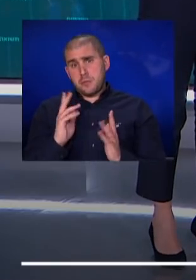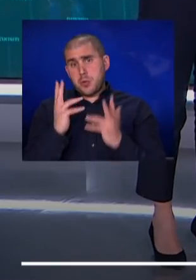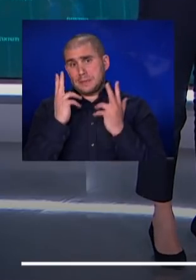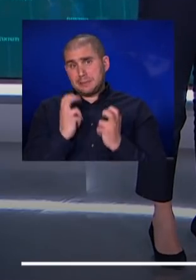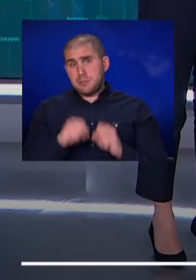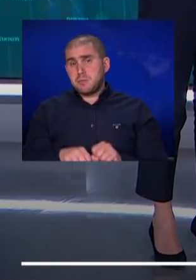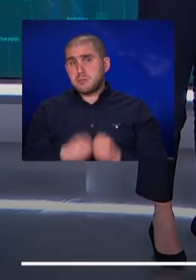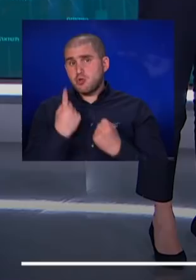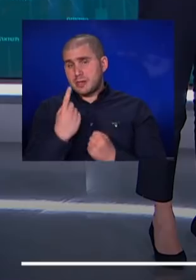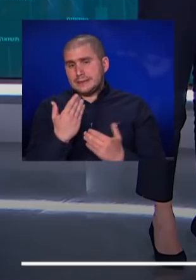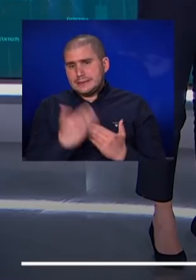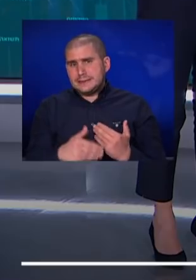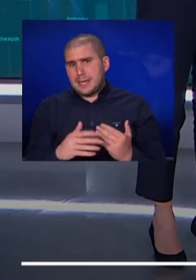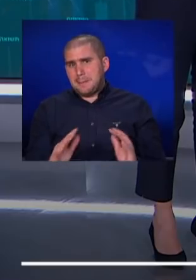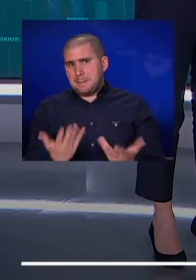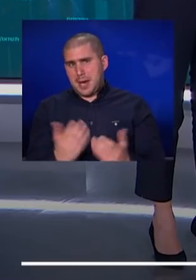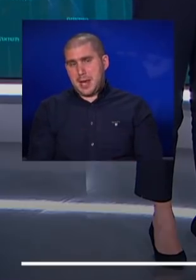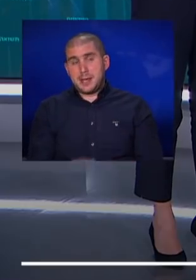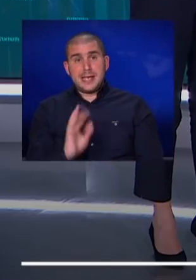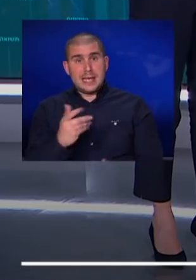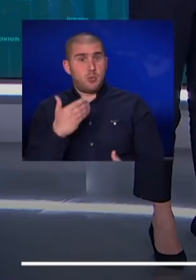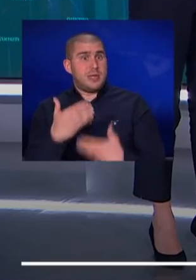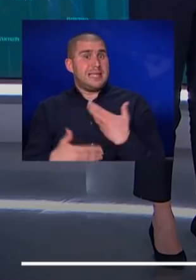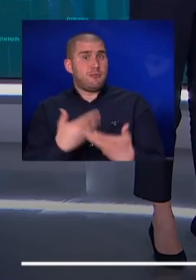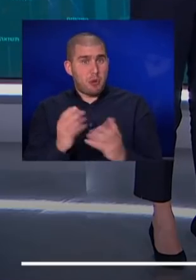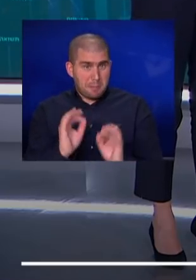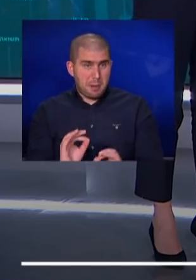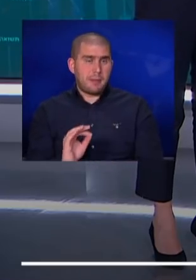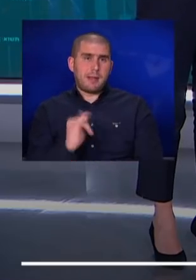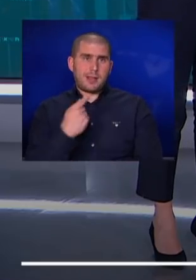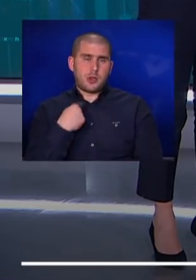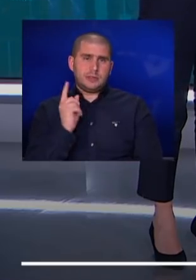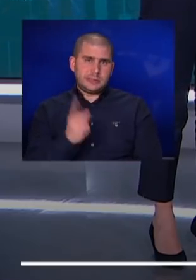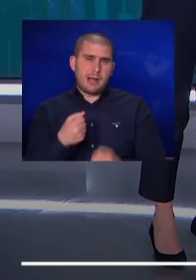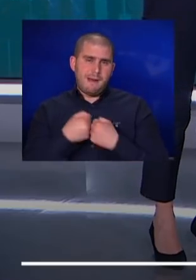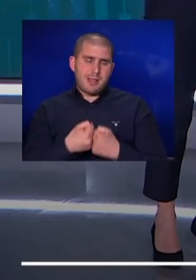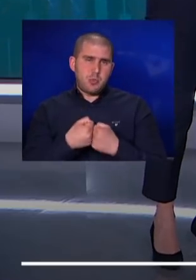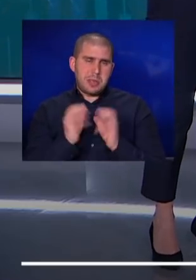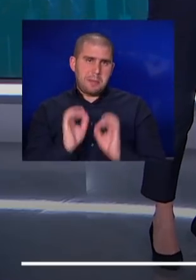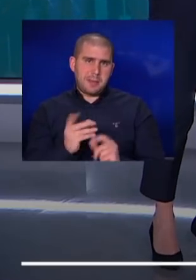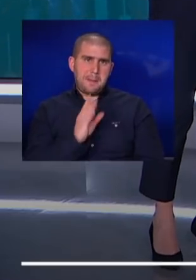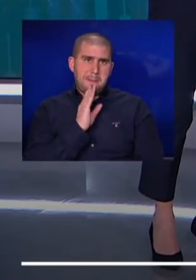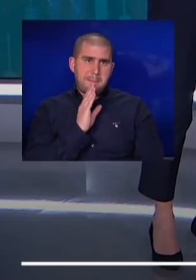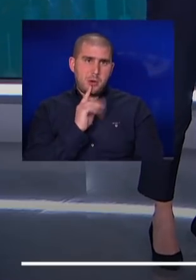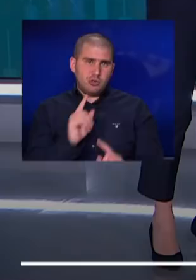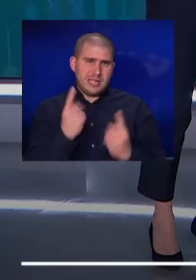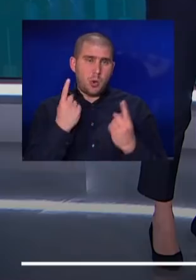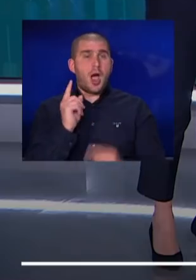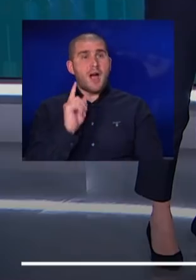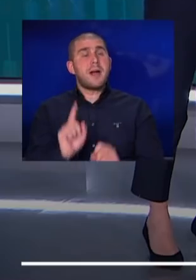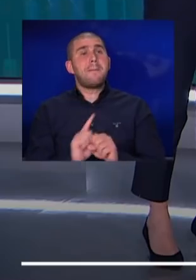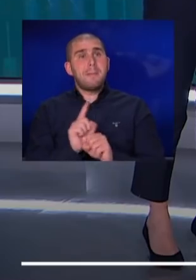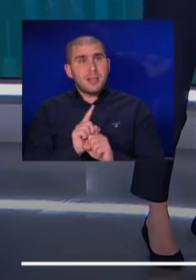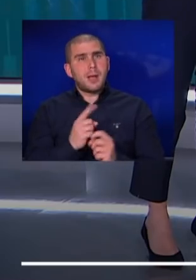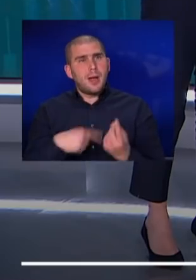שהמשבר הזה יסתיים בהקדם כי אם הוא יימשך אז בהחלט אנחנו נצטרך להתמודד עם בעיות שיצוצו אבל כרגע